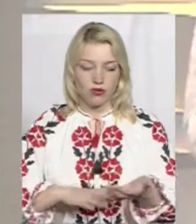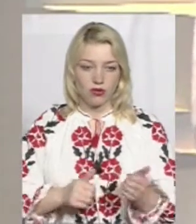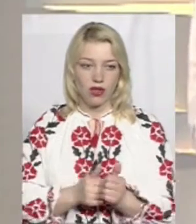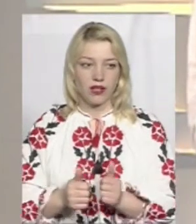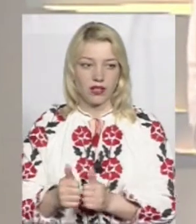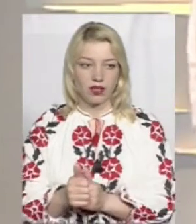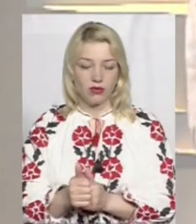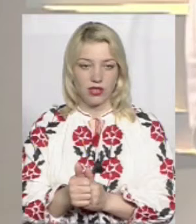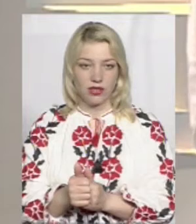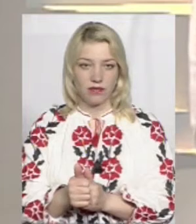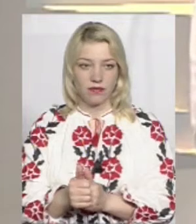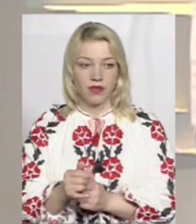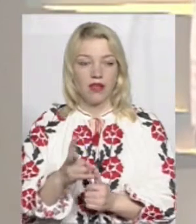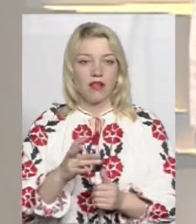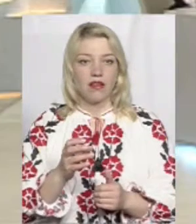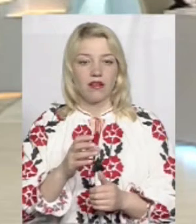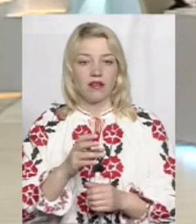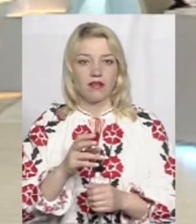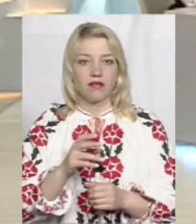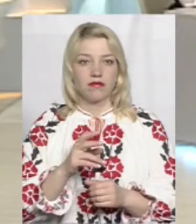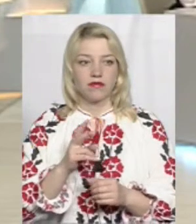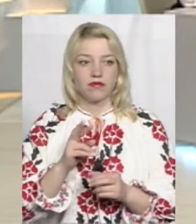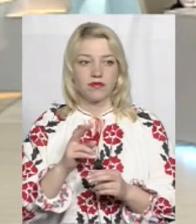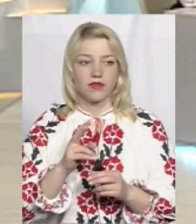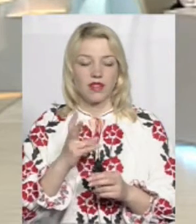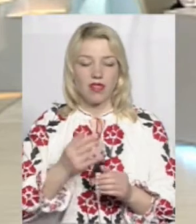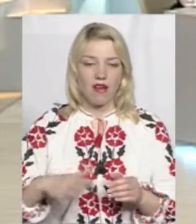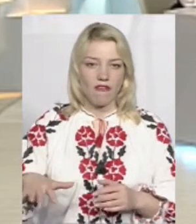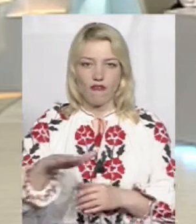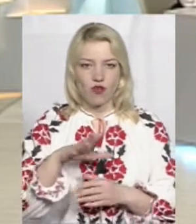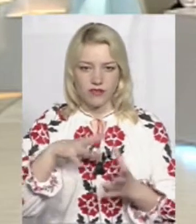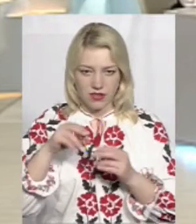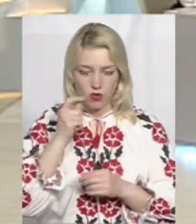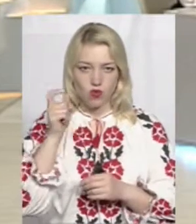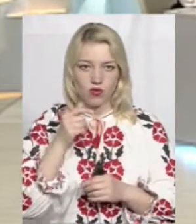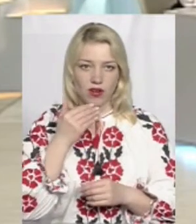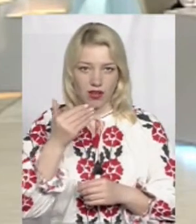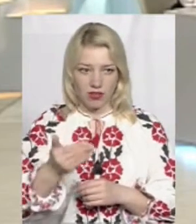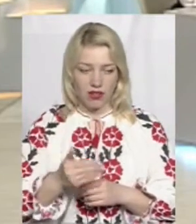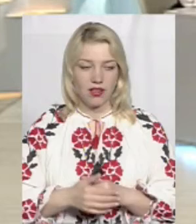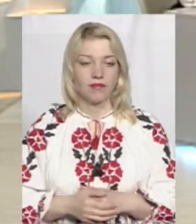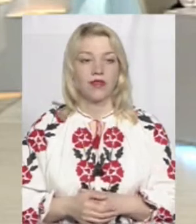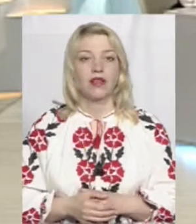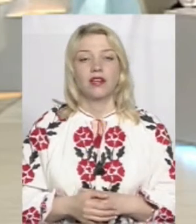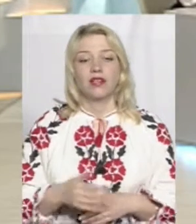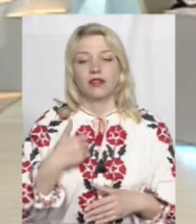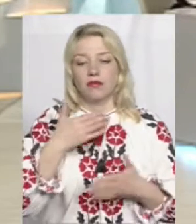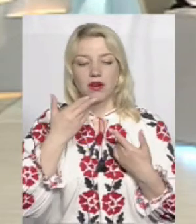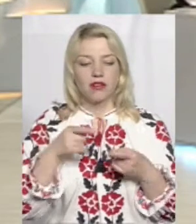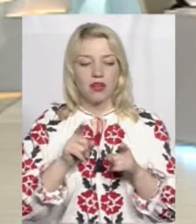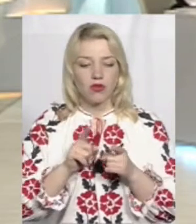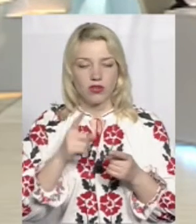лідерувати на фоні всієї України за захворюваностю на КІР? Я не маю такої інформації, якщо